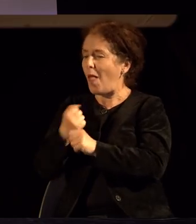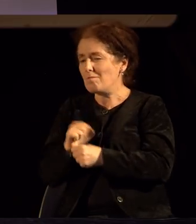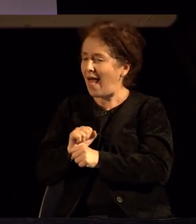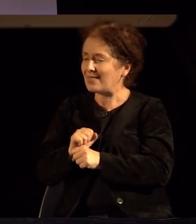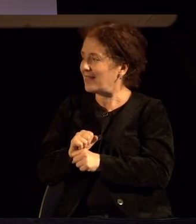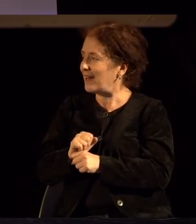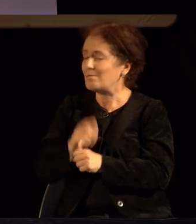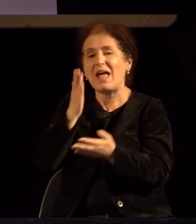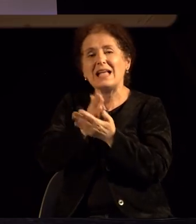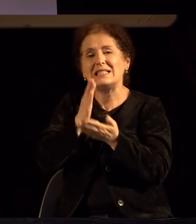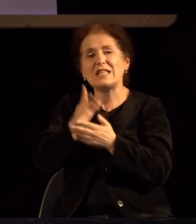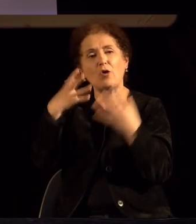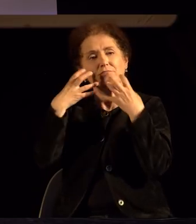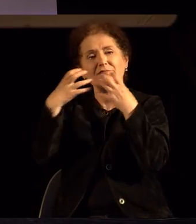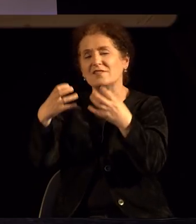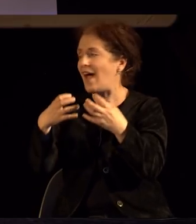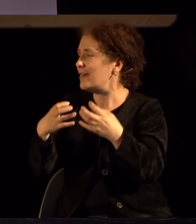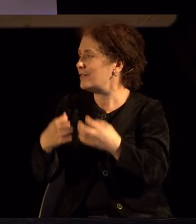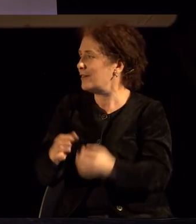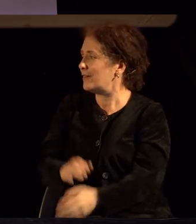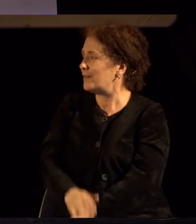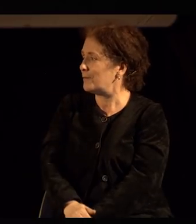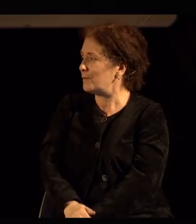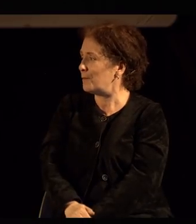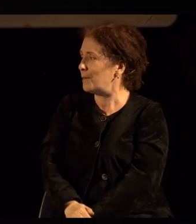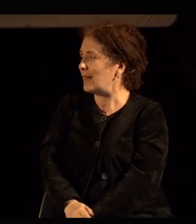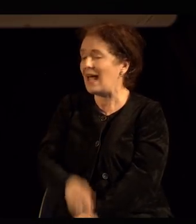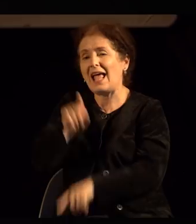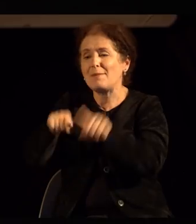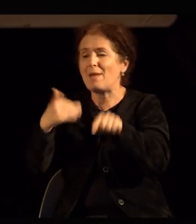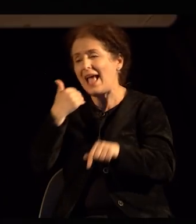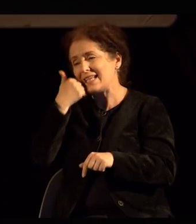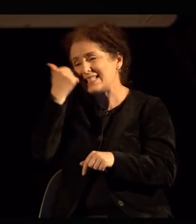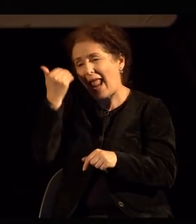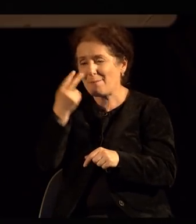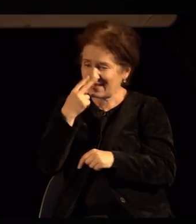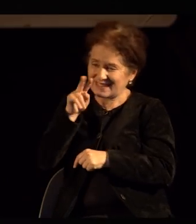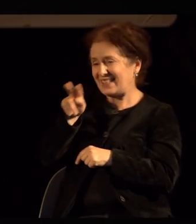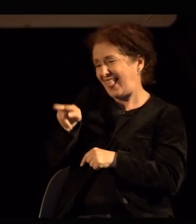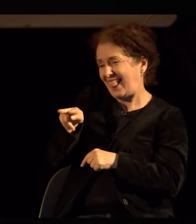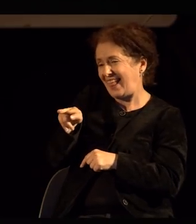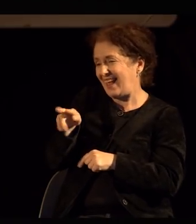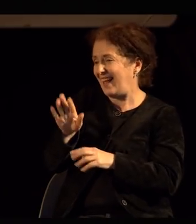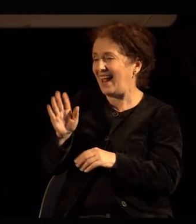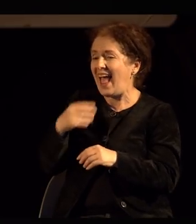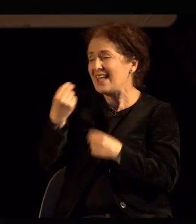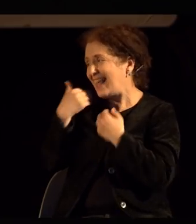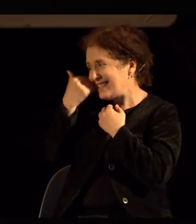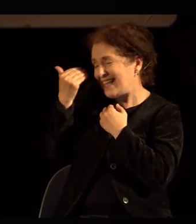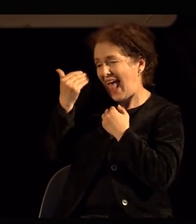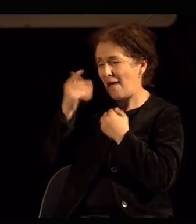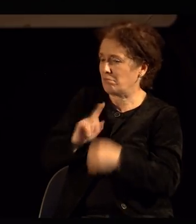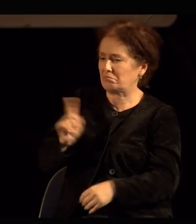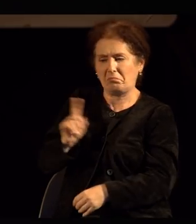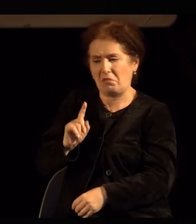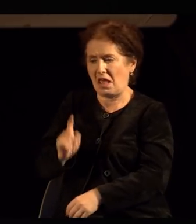Обратно, секој според своите срамежливи перцепции. Защо пирандела вели така, ако